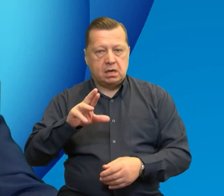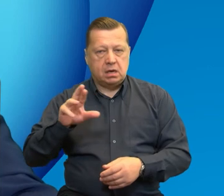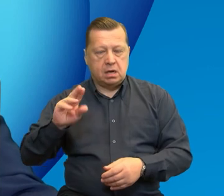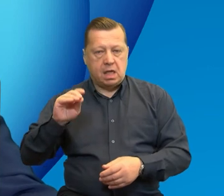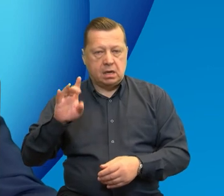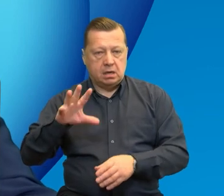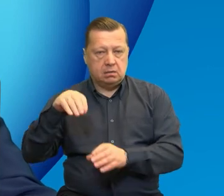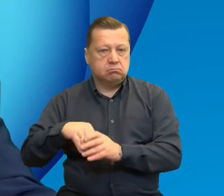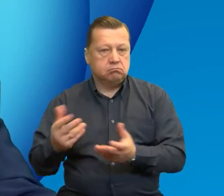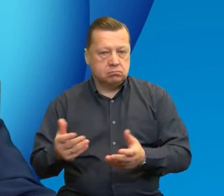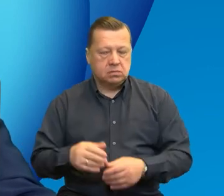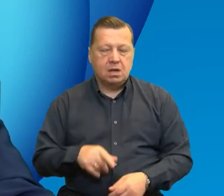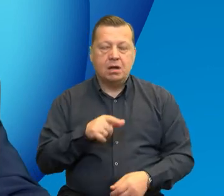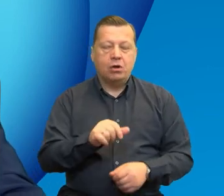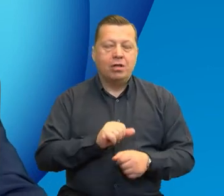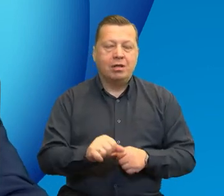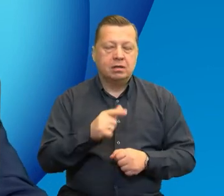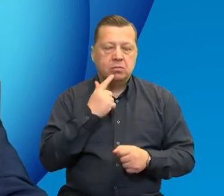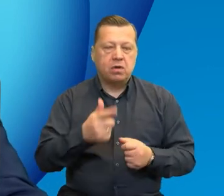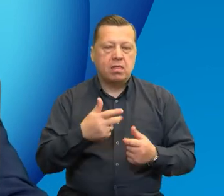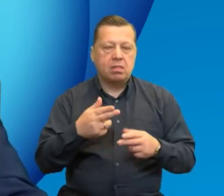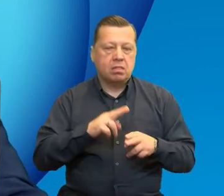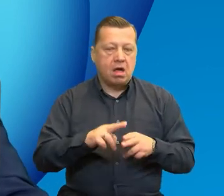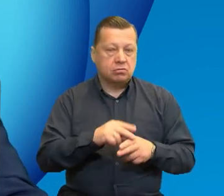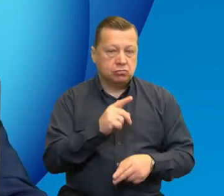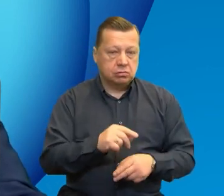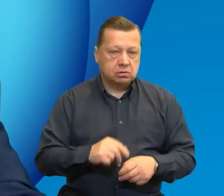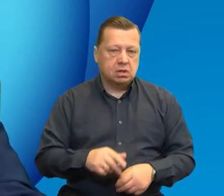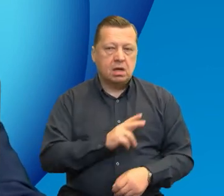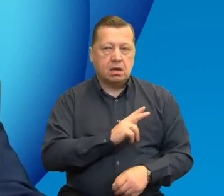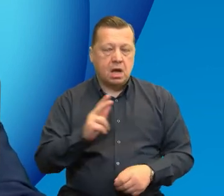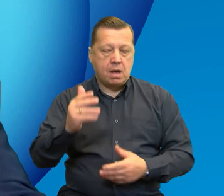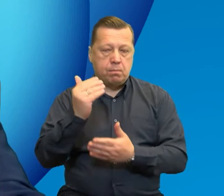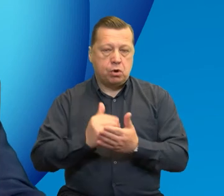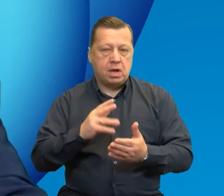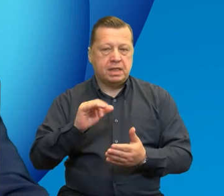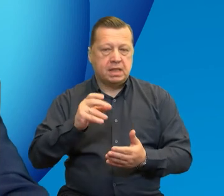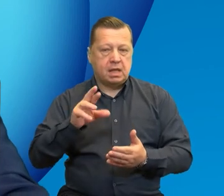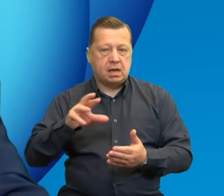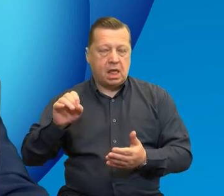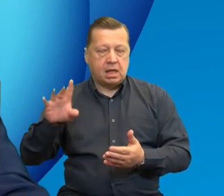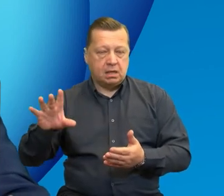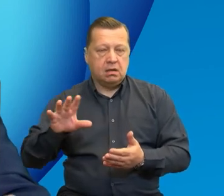Fundusz małych projektów jest narzędziem, które może być wykorzystywane przez praktycznie każdy program Interreg.